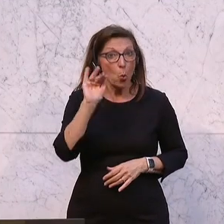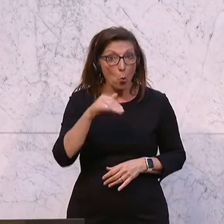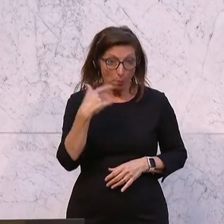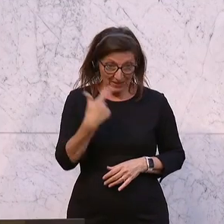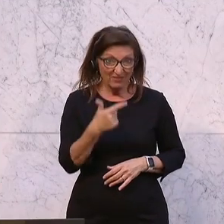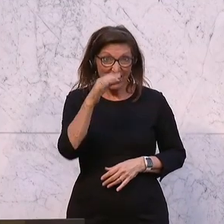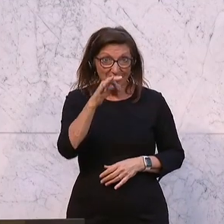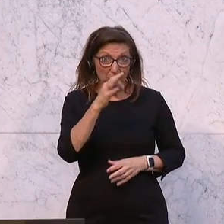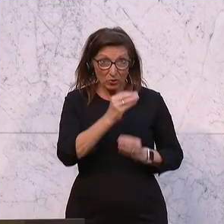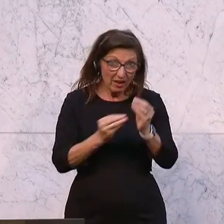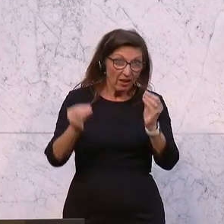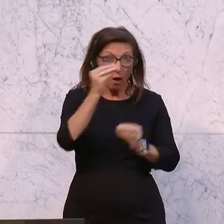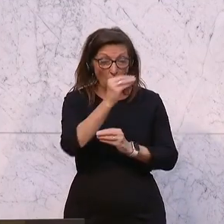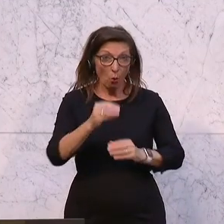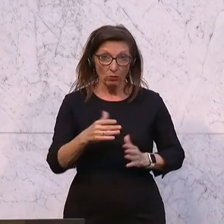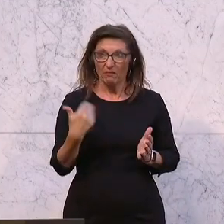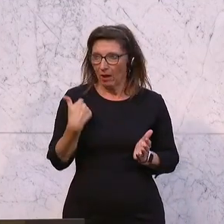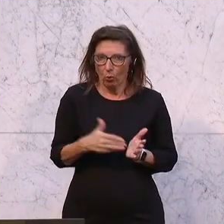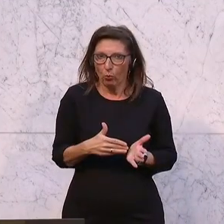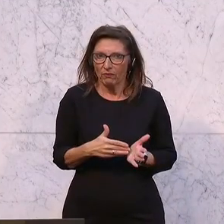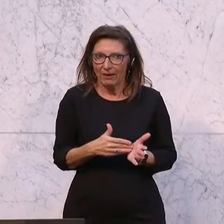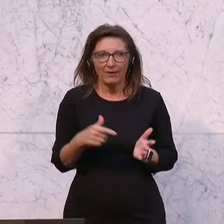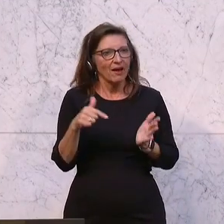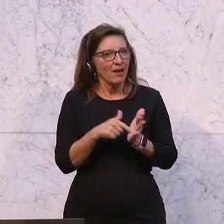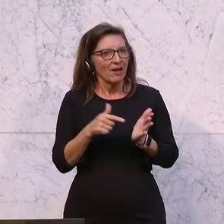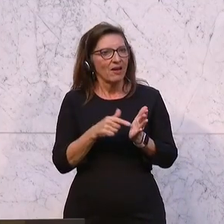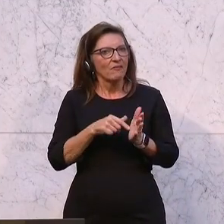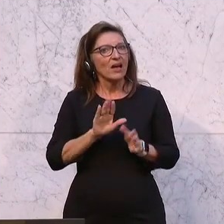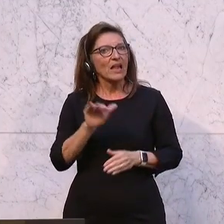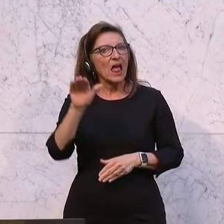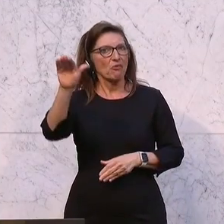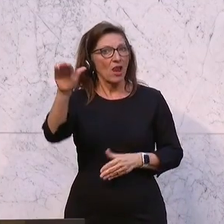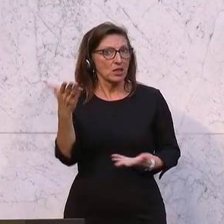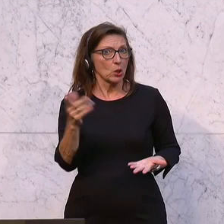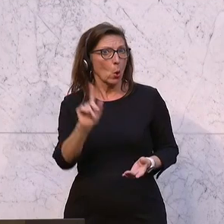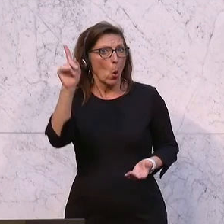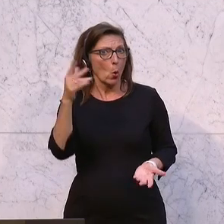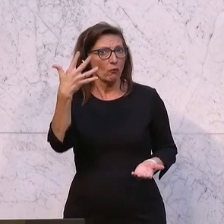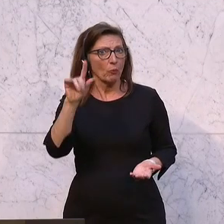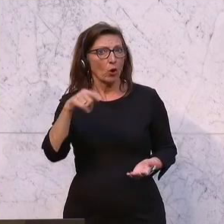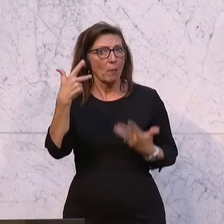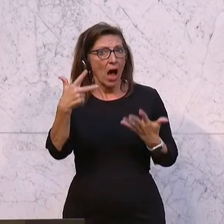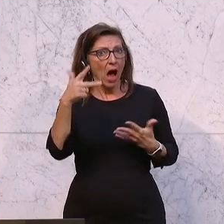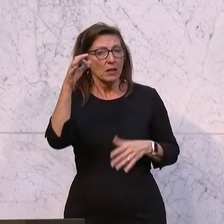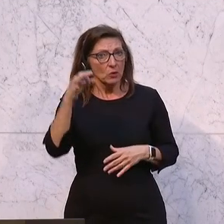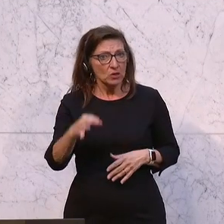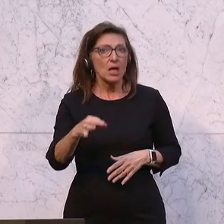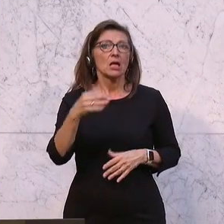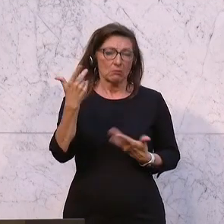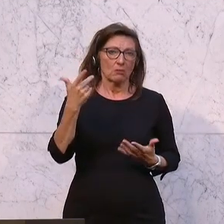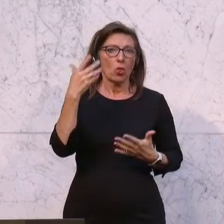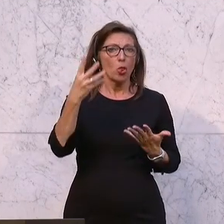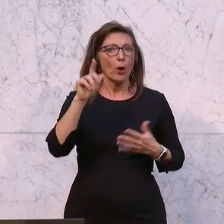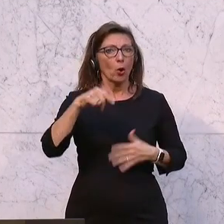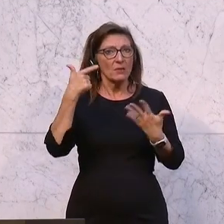20 Prozent angehoben, notwendigerweise, weil die Inflation hoch war. Das ist richtig. Mit 5,8 Prozent 23, 9,7